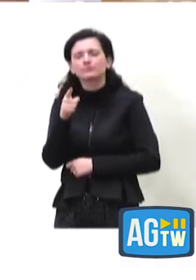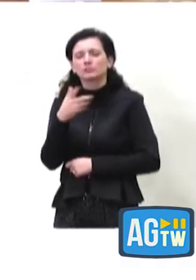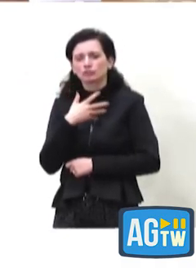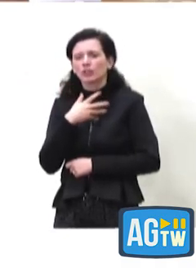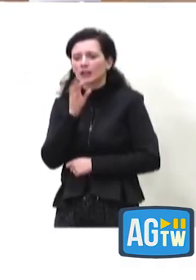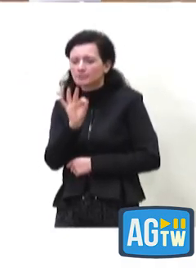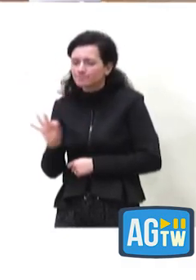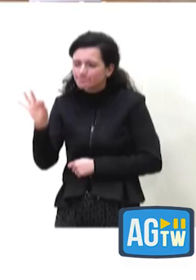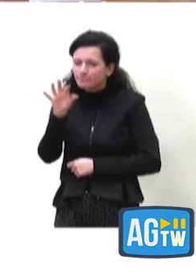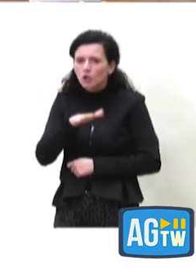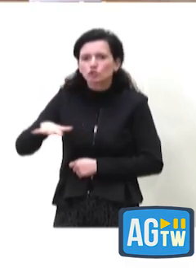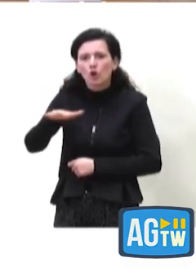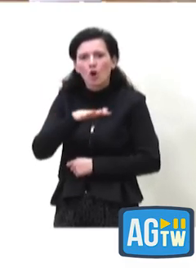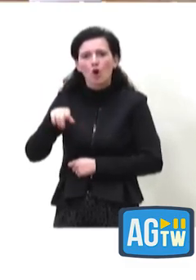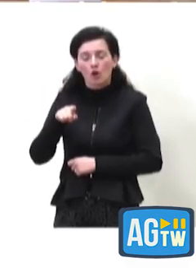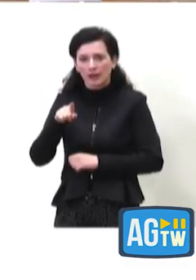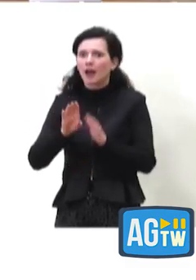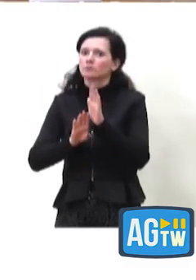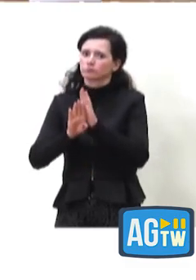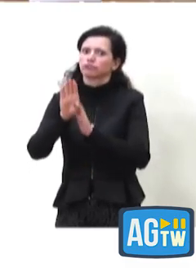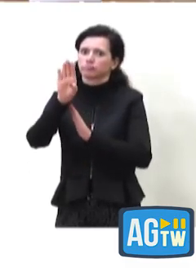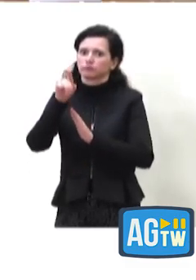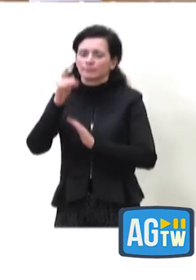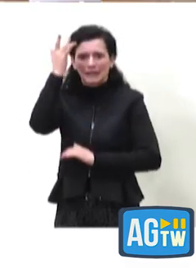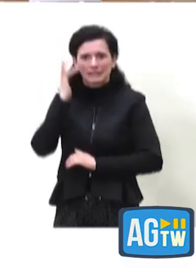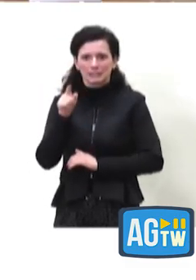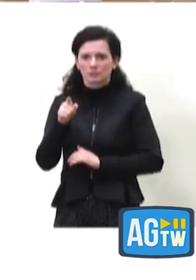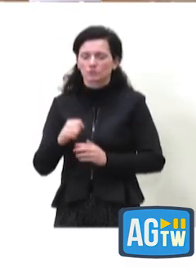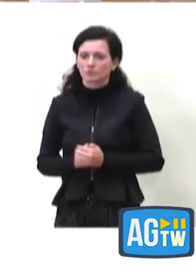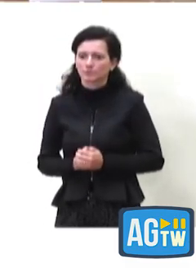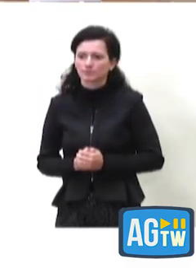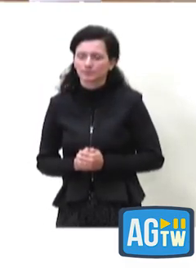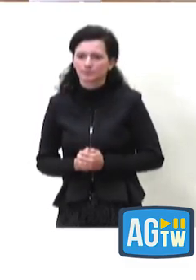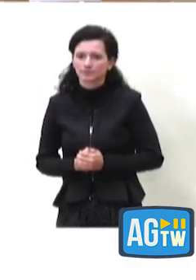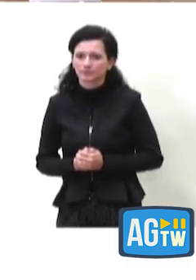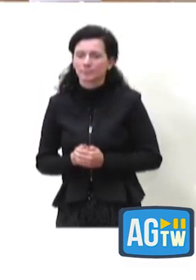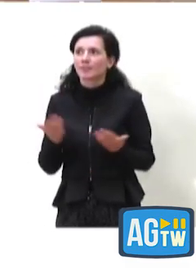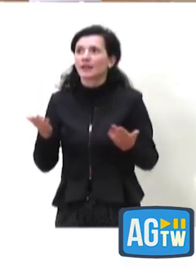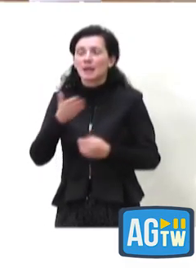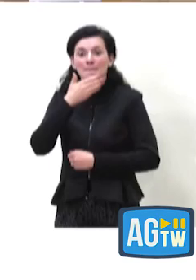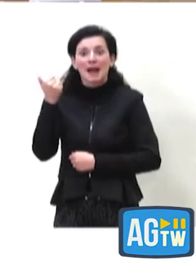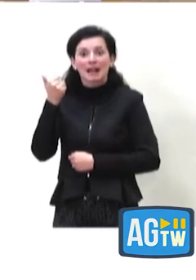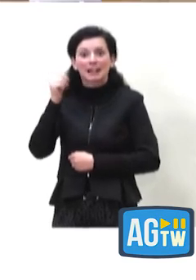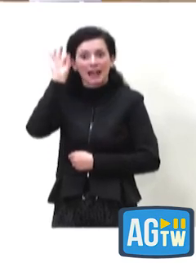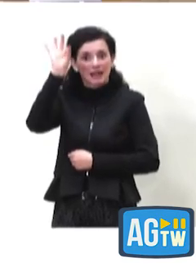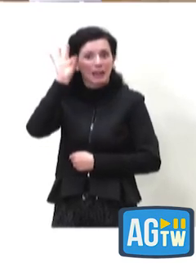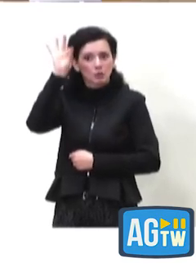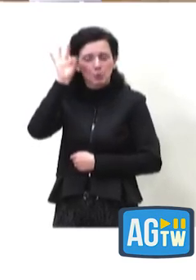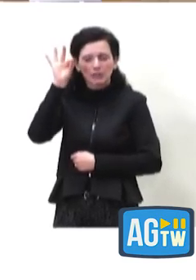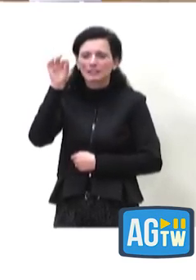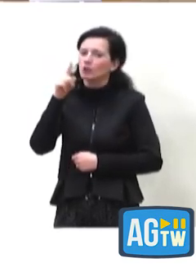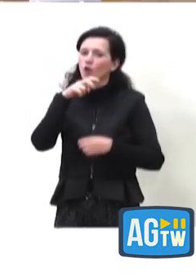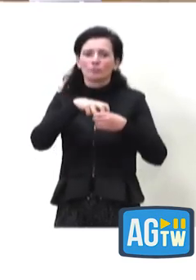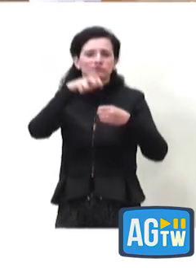alcune aree molto più elevate. Manca purtroppo il Regno Unito che non fa più parte dell